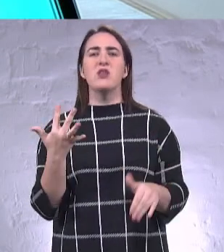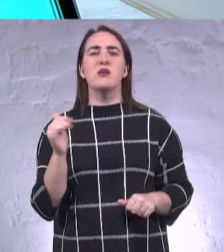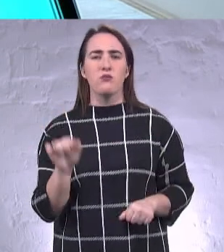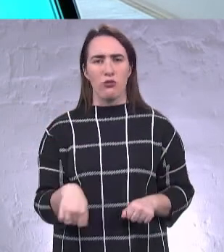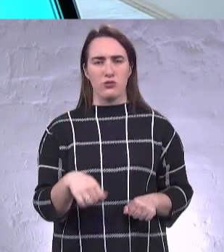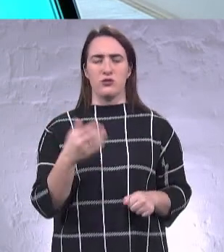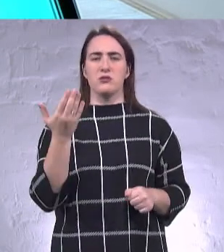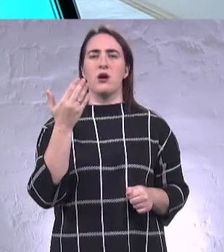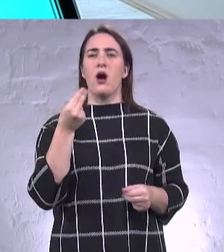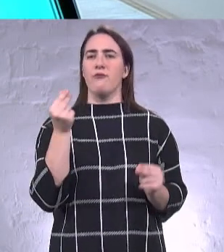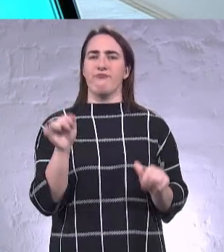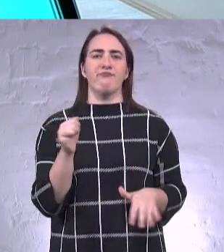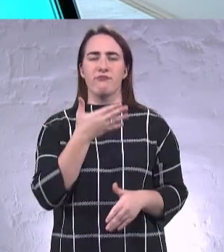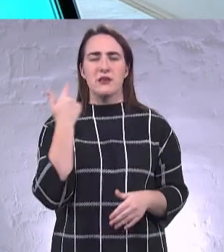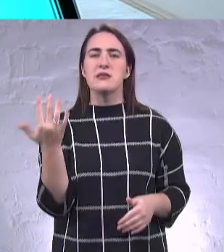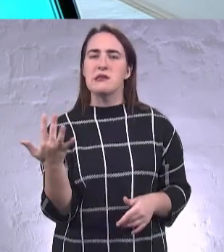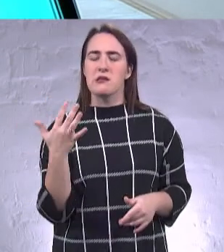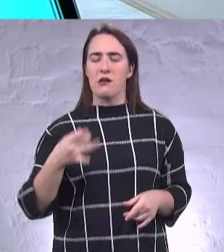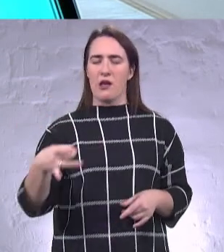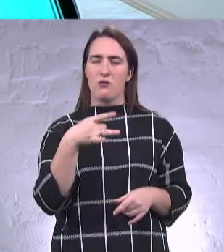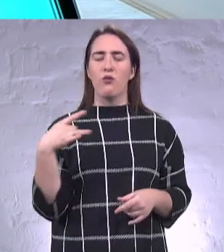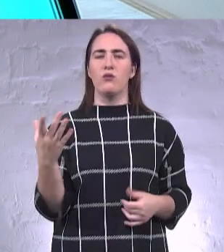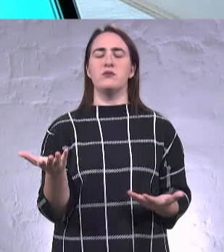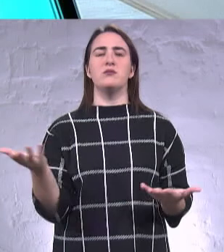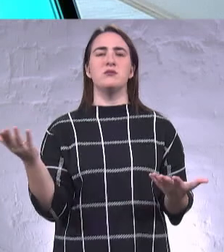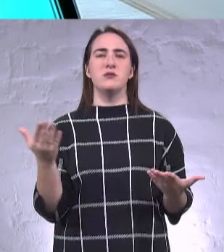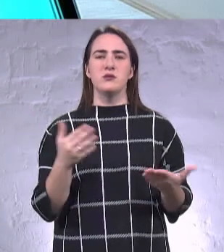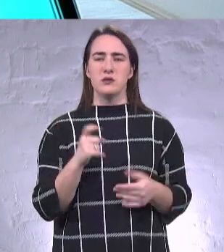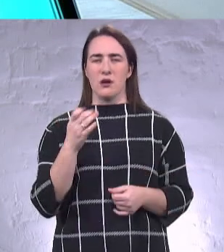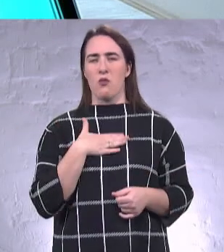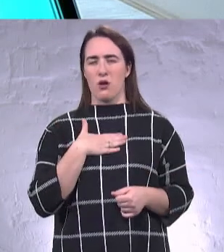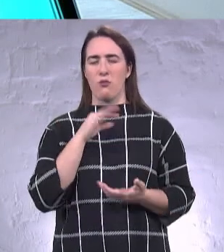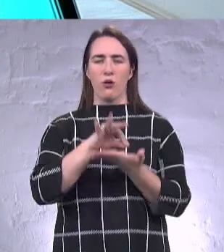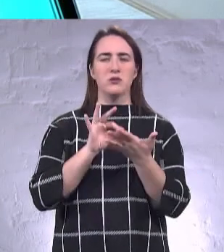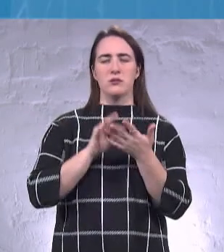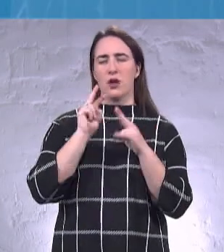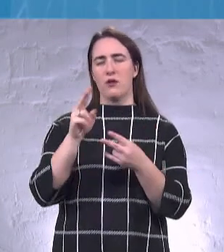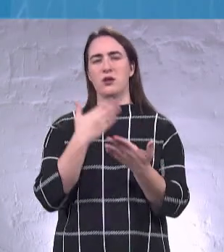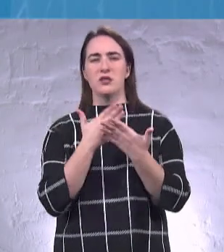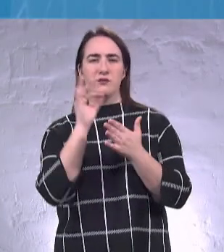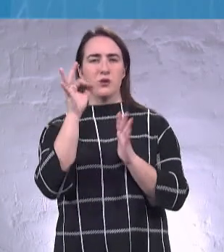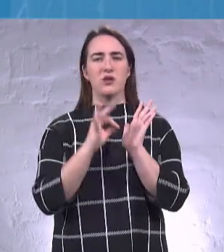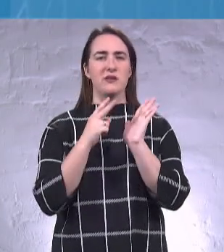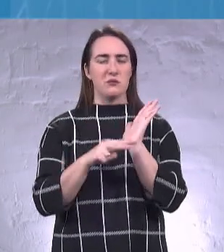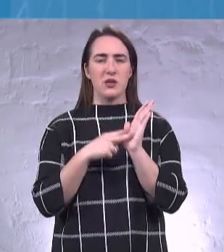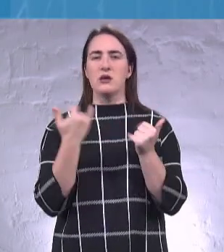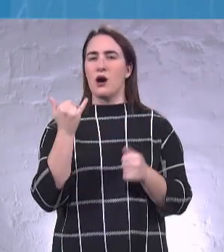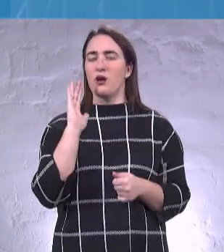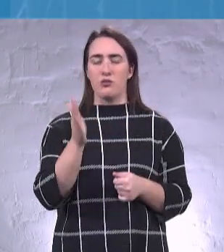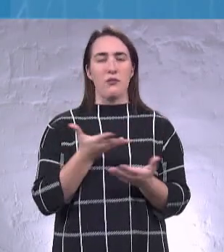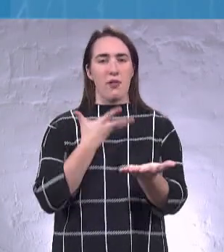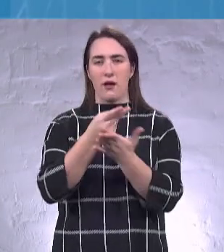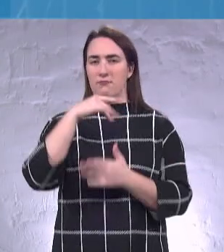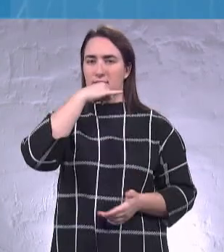неплатоспроможні? За моїми оцінками, я вам хочу сказати, десь відсотки в 70-т зараз будуть неплатоспроможні.